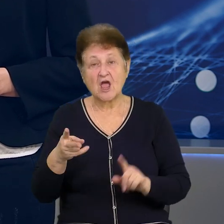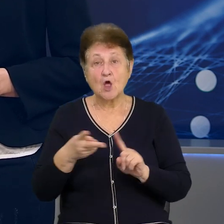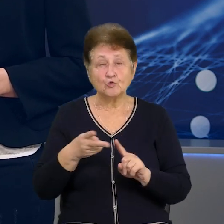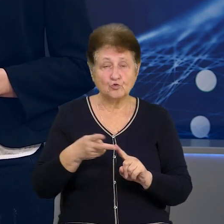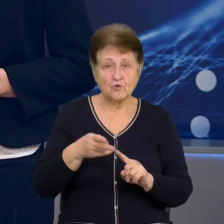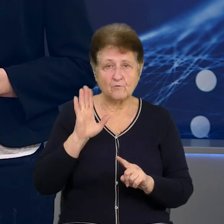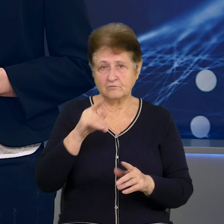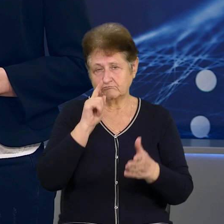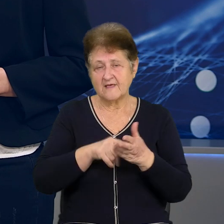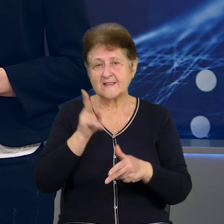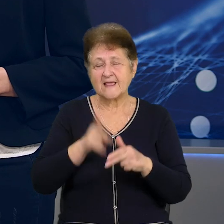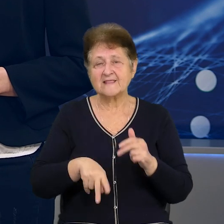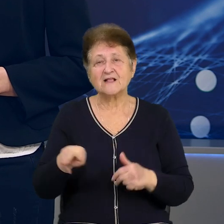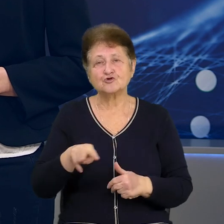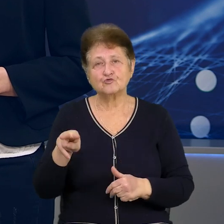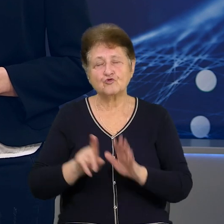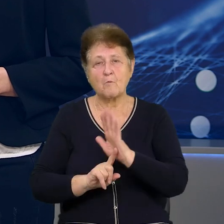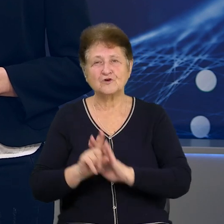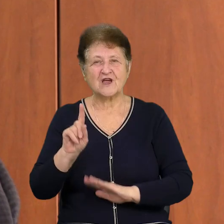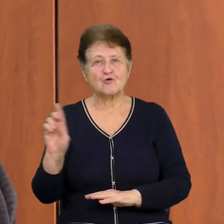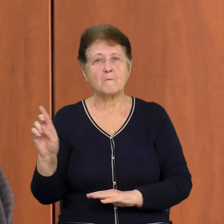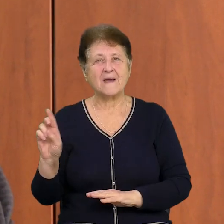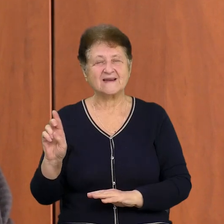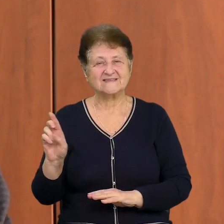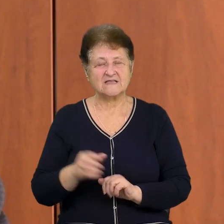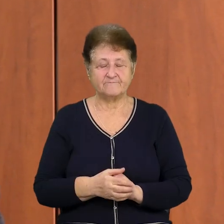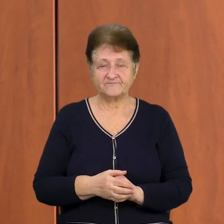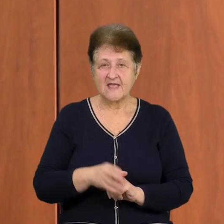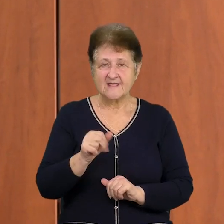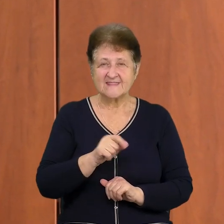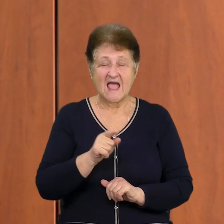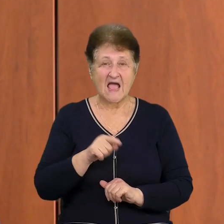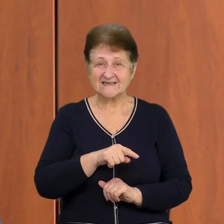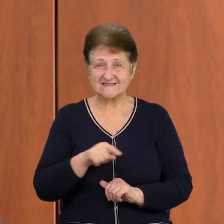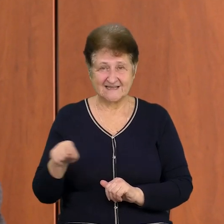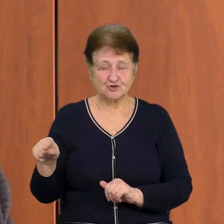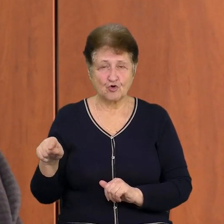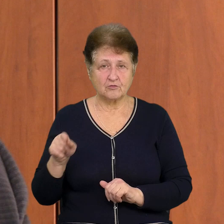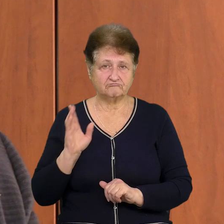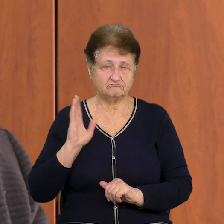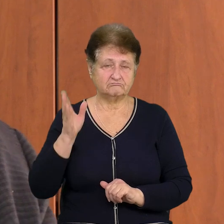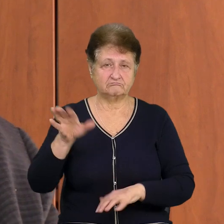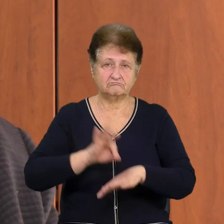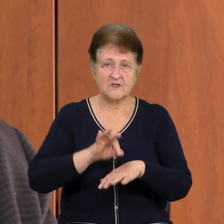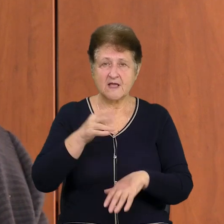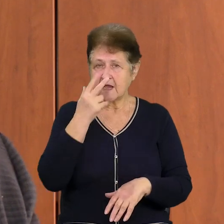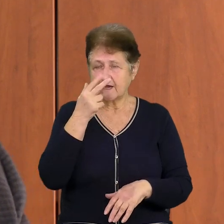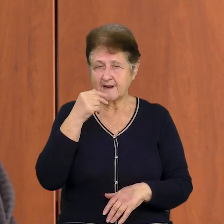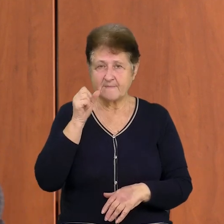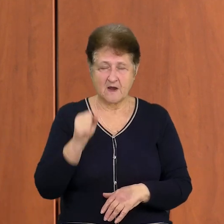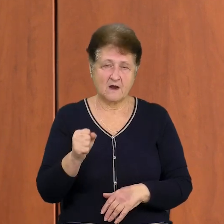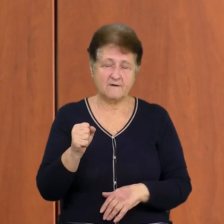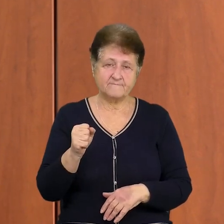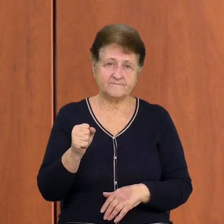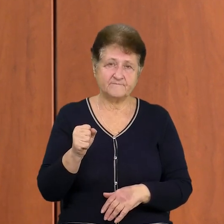друга хвиля припаде на кінець лютого, початок березня. «На сезон прогнозовані грип А – це Вікторія і